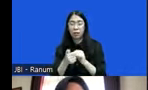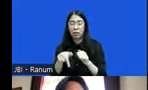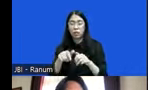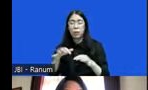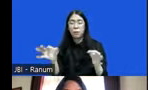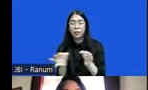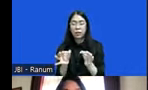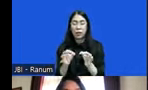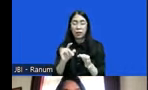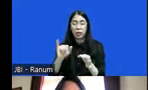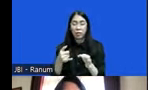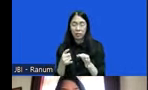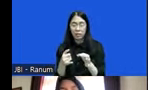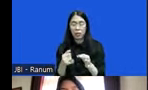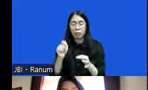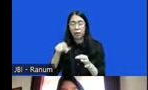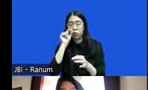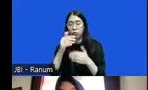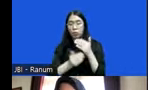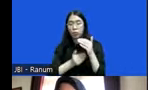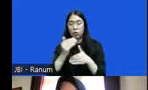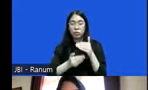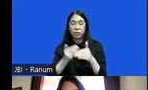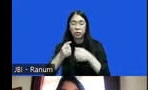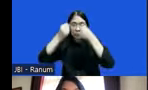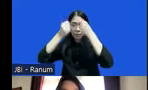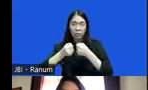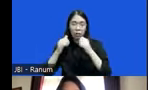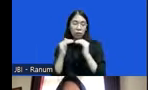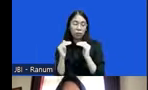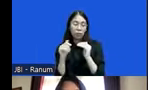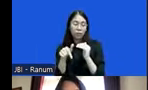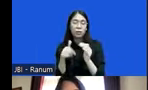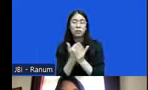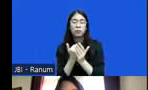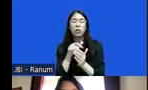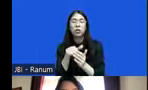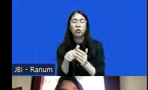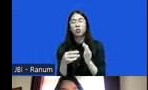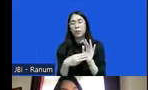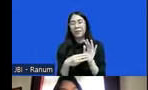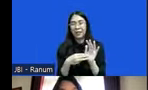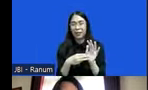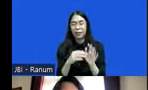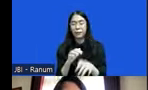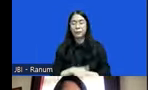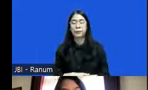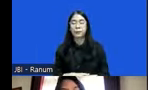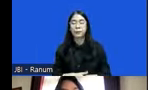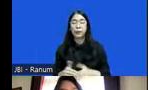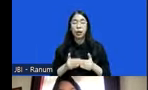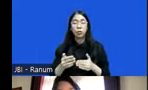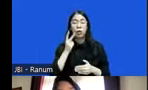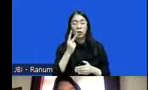dalam proses peradilan pidananya nah ini yang menjadi persoalan gitu ya teman-teman nah kemudian kita lihat juga di